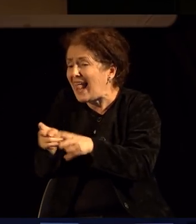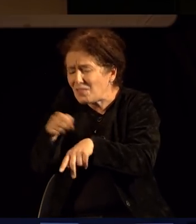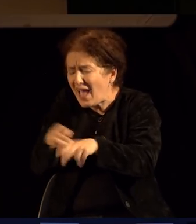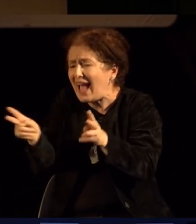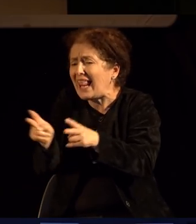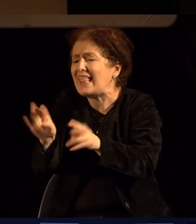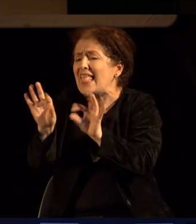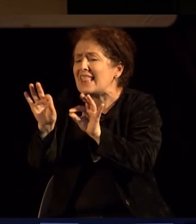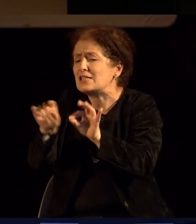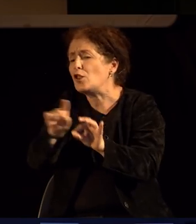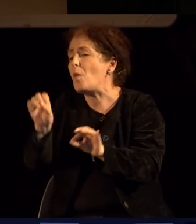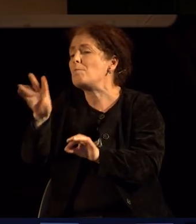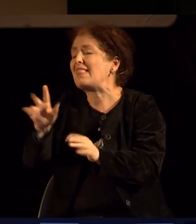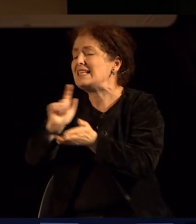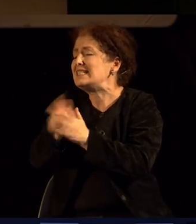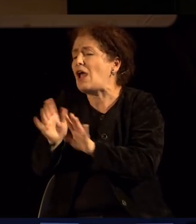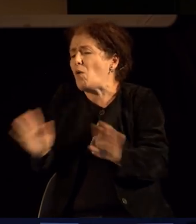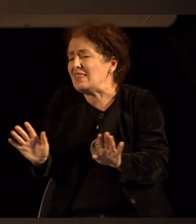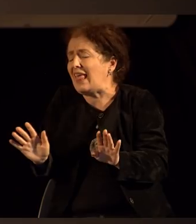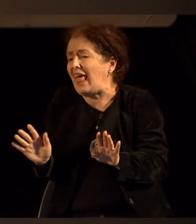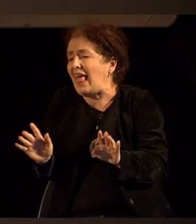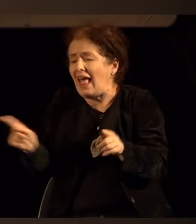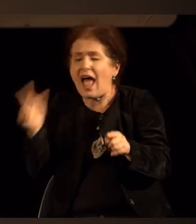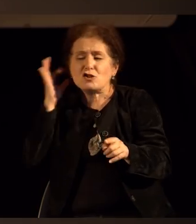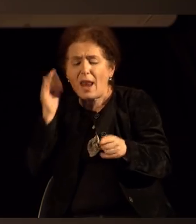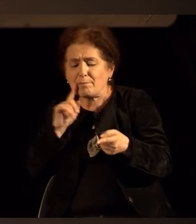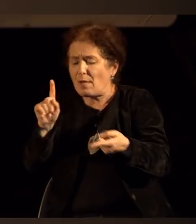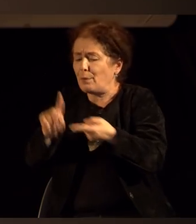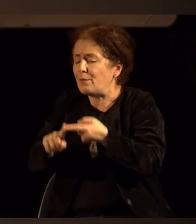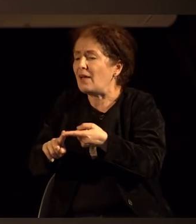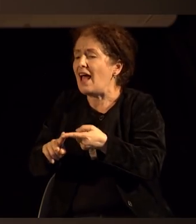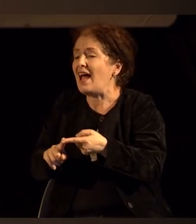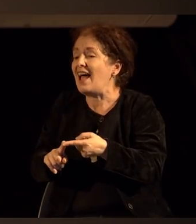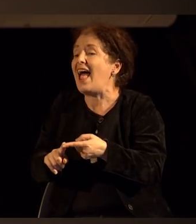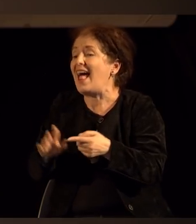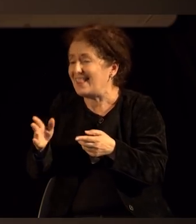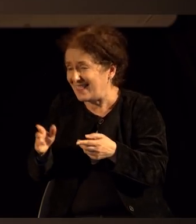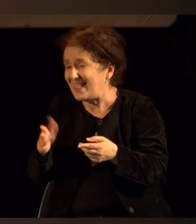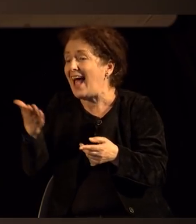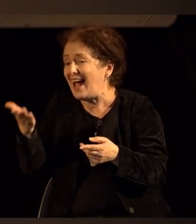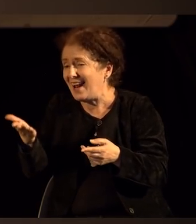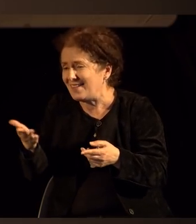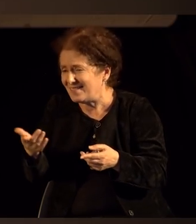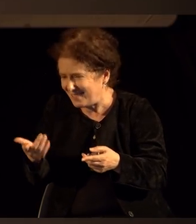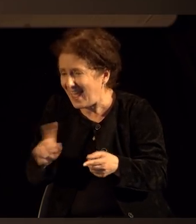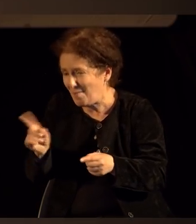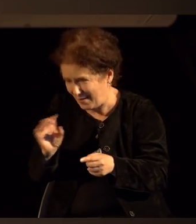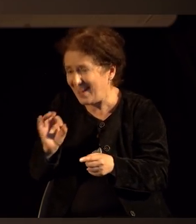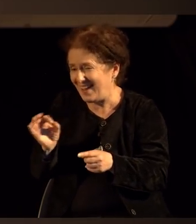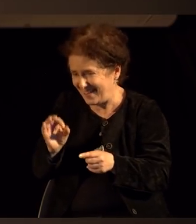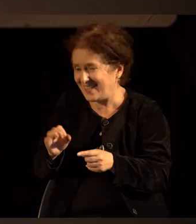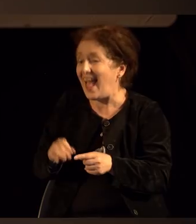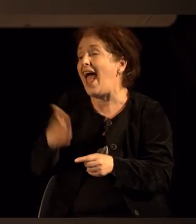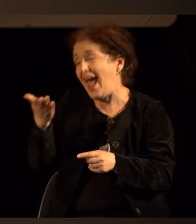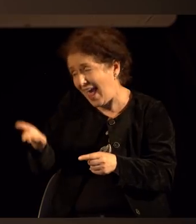кратки, што би рекле као куршлус, се случува безвременост. Ние се одвојуваме од